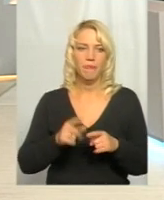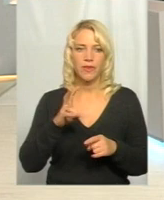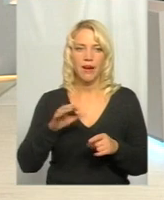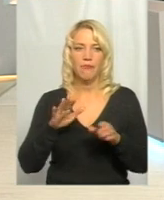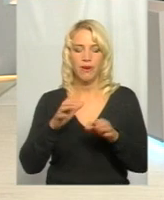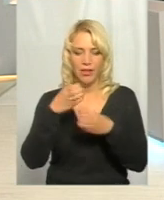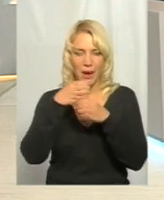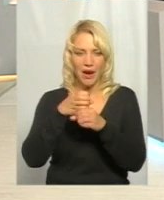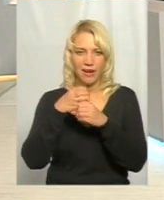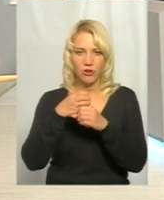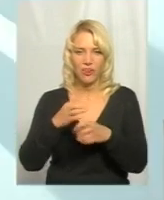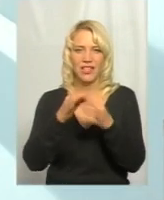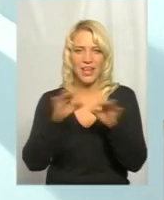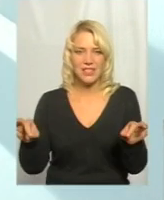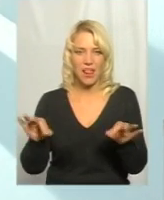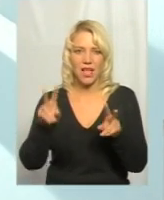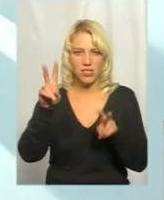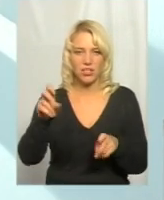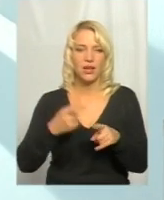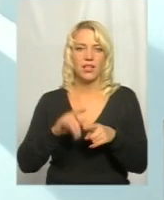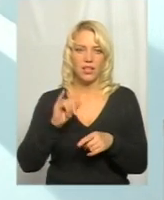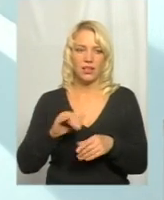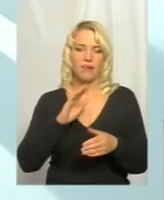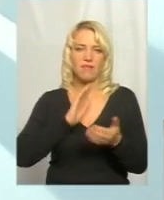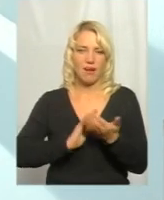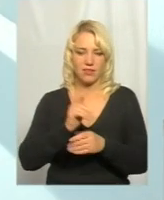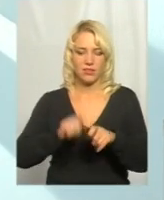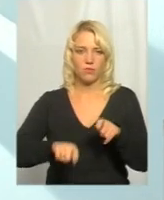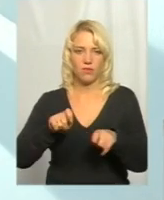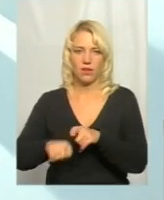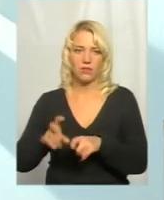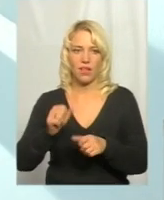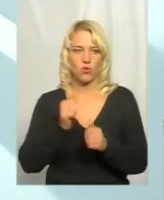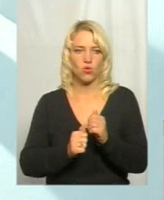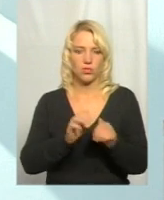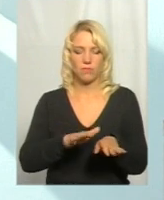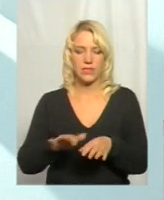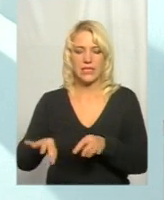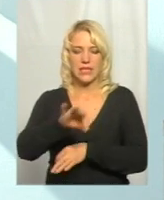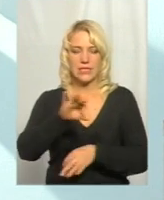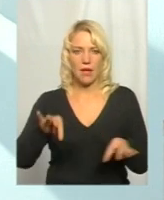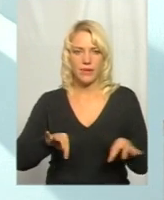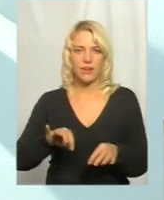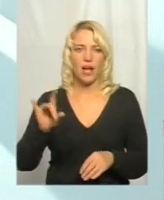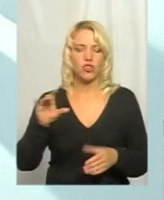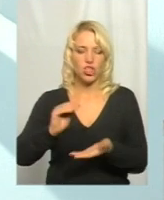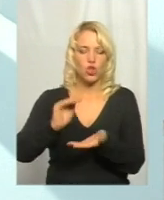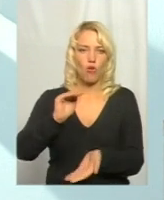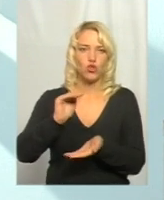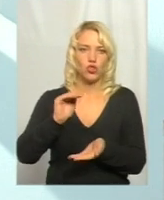лабораторія, припустимо, в даному випадку дорякість. Вони виїжджають на кожен об'єкт, заміряють товщину асфальтобетону,